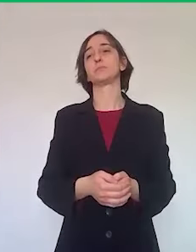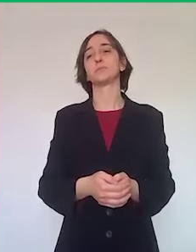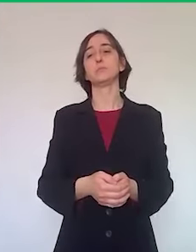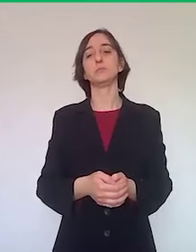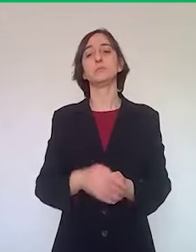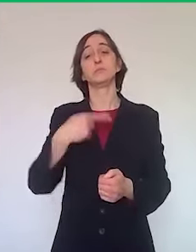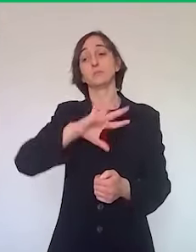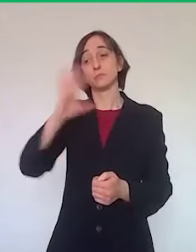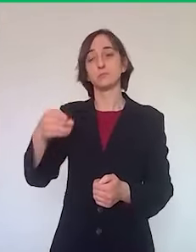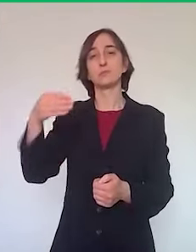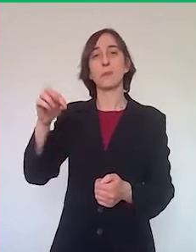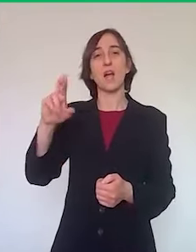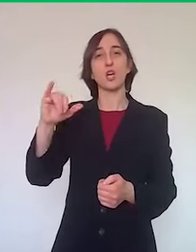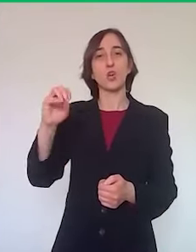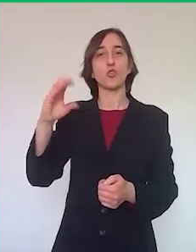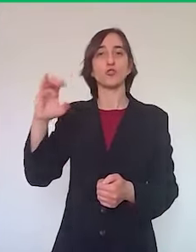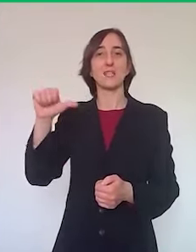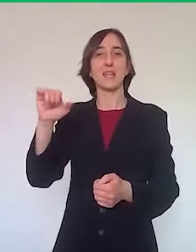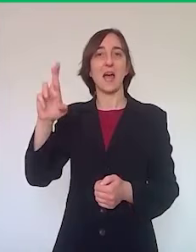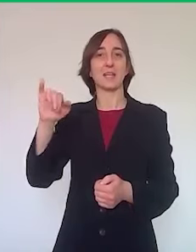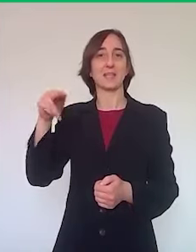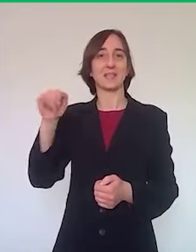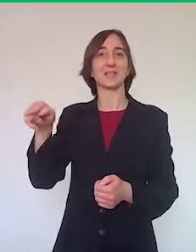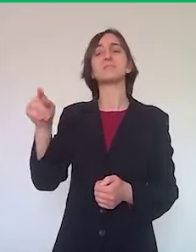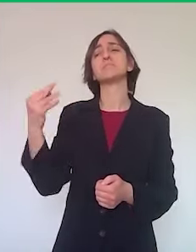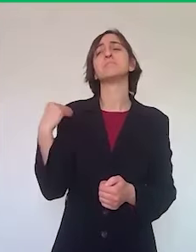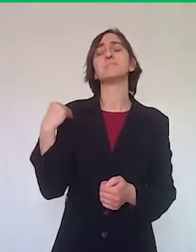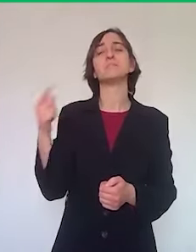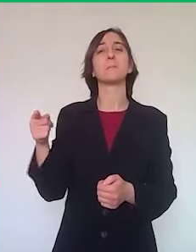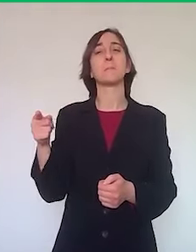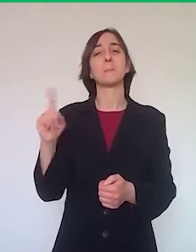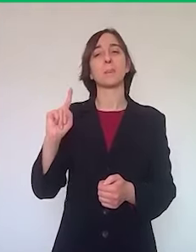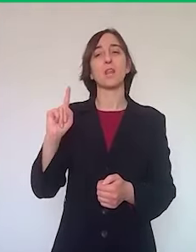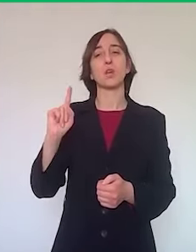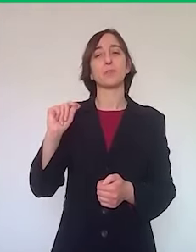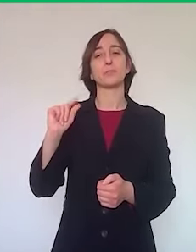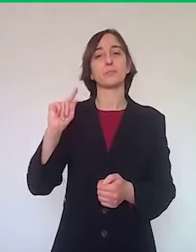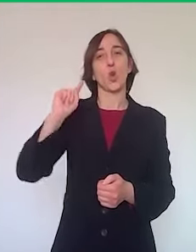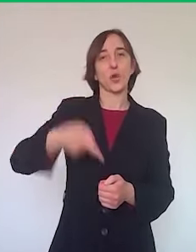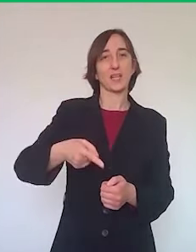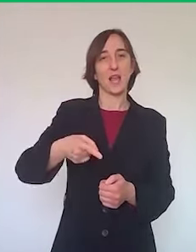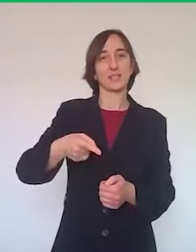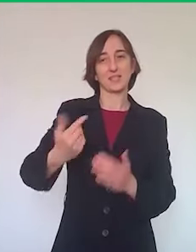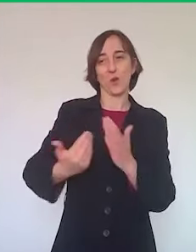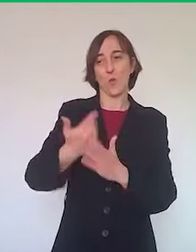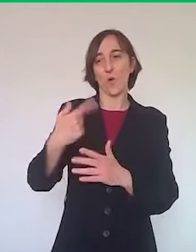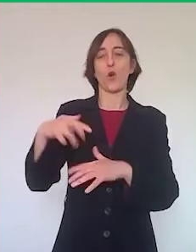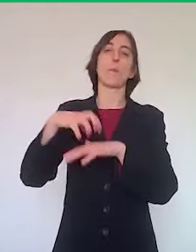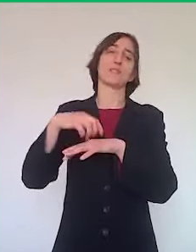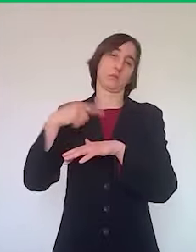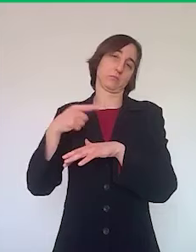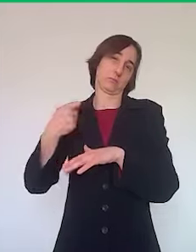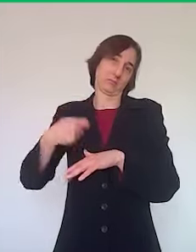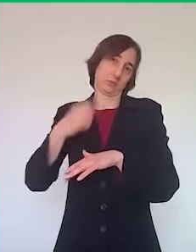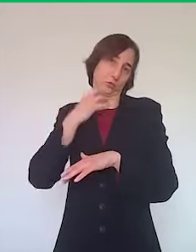Mario Cesarini ci chiede se la nuova ordinanza del Commissario, che è poi il Presidente Bonaccini per la ricostruzione, l'ordinanza